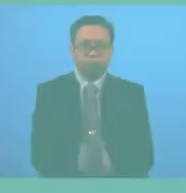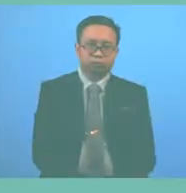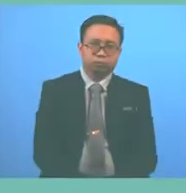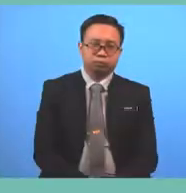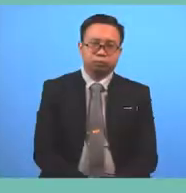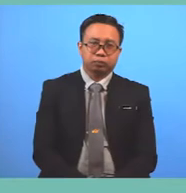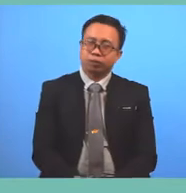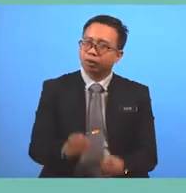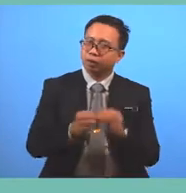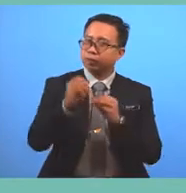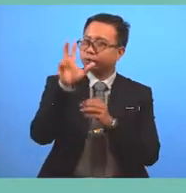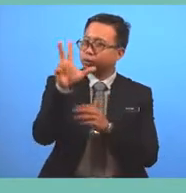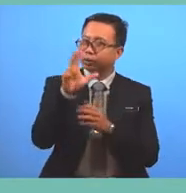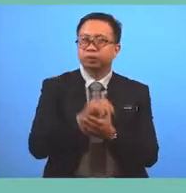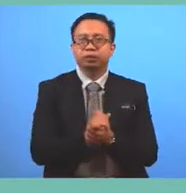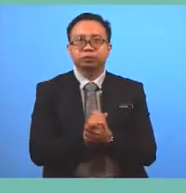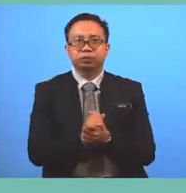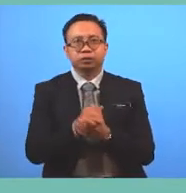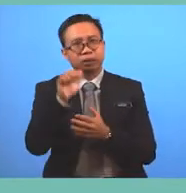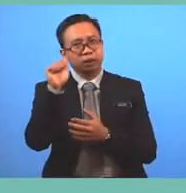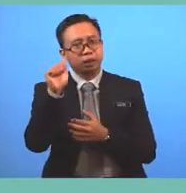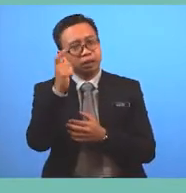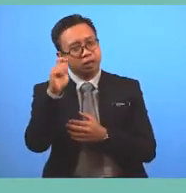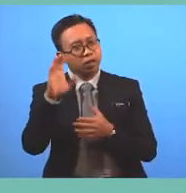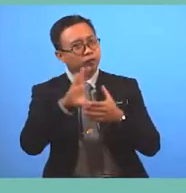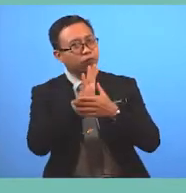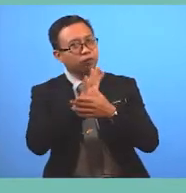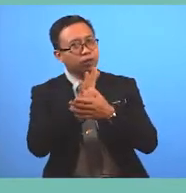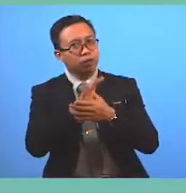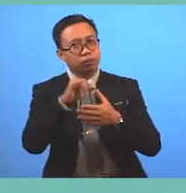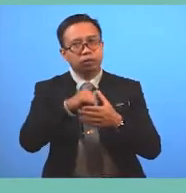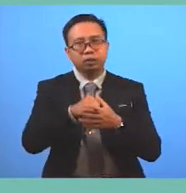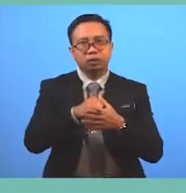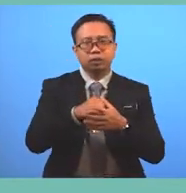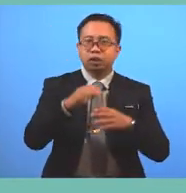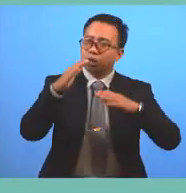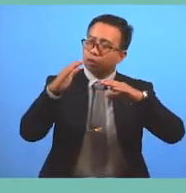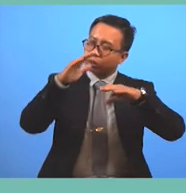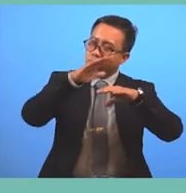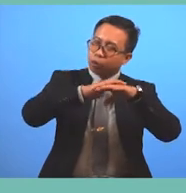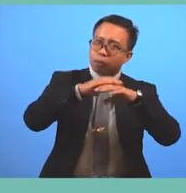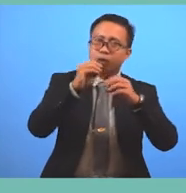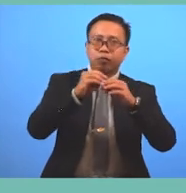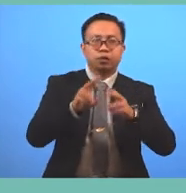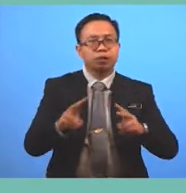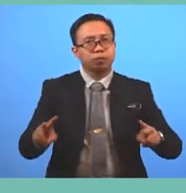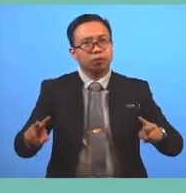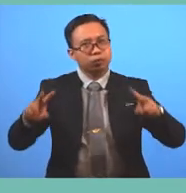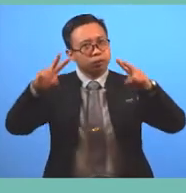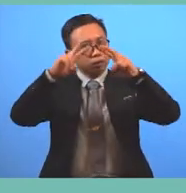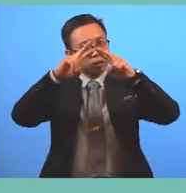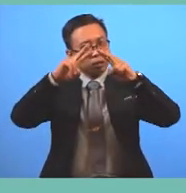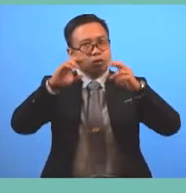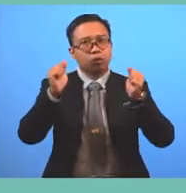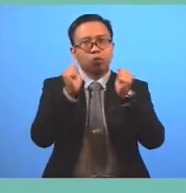Number three A. The film is set at the top of a mountain with a beautiful view